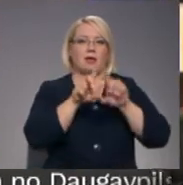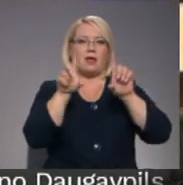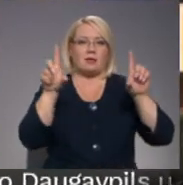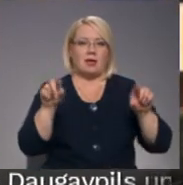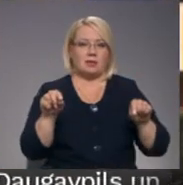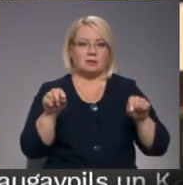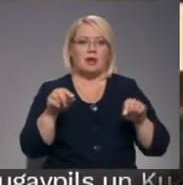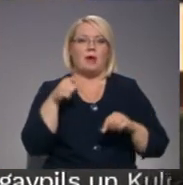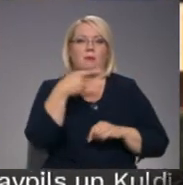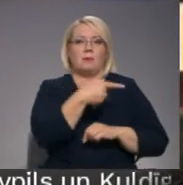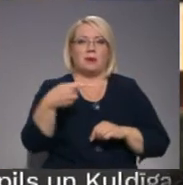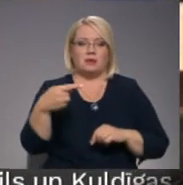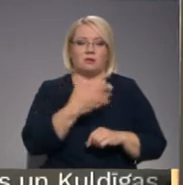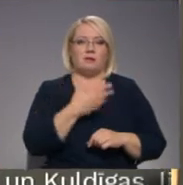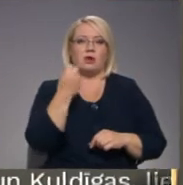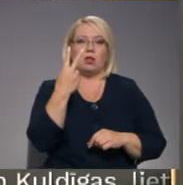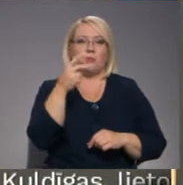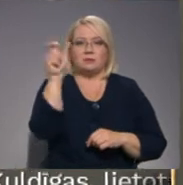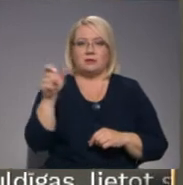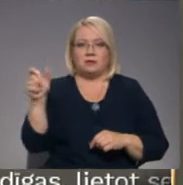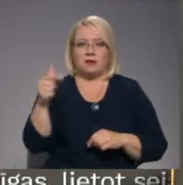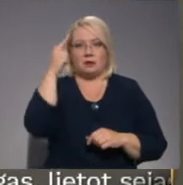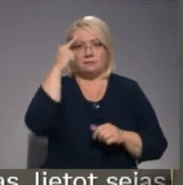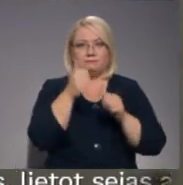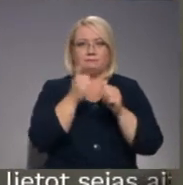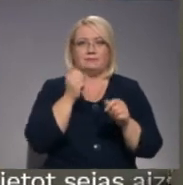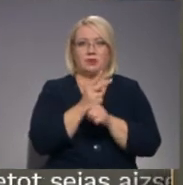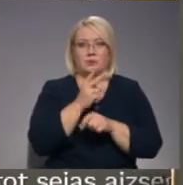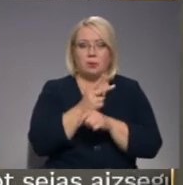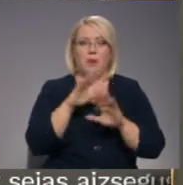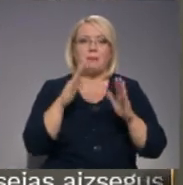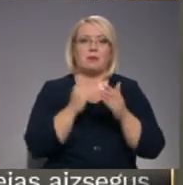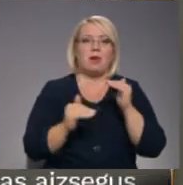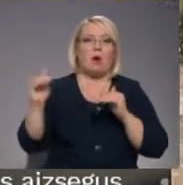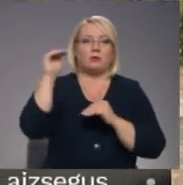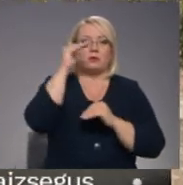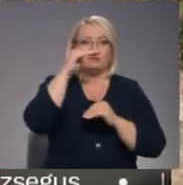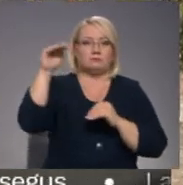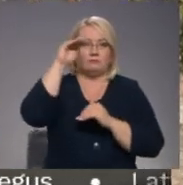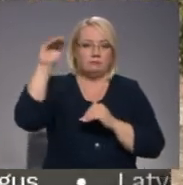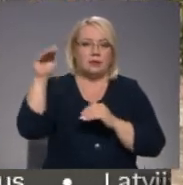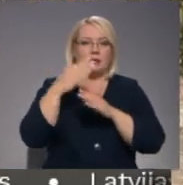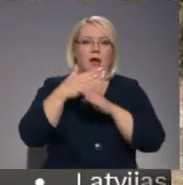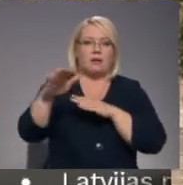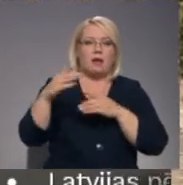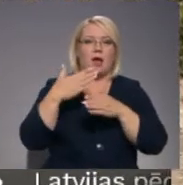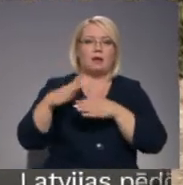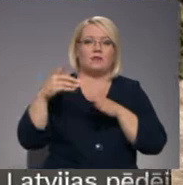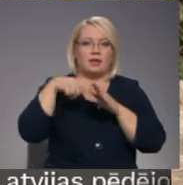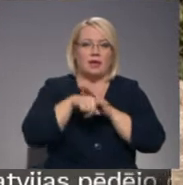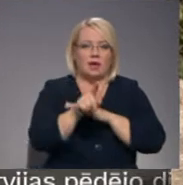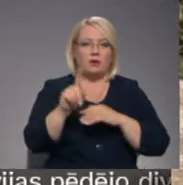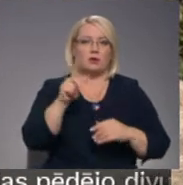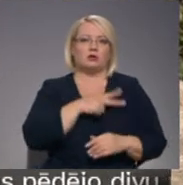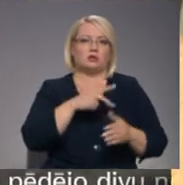Pirmā stāvu dzīvokļos dzīvo 12 personas ar garīgu raksturu traucējumiem, savukārt augstākajos stāvos, kas ir adalīta Ratsavišķijēju, atroda